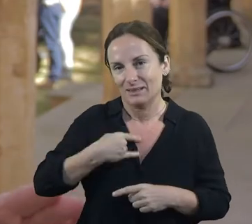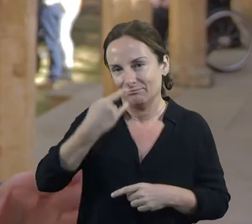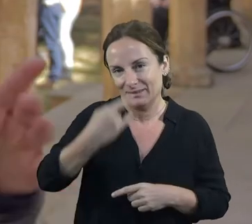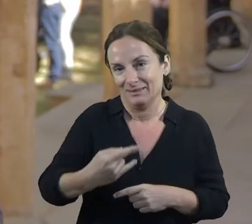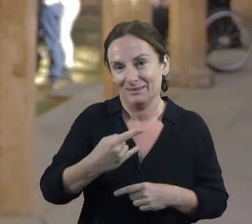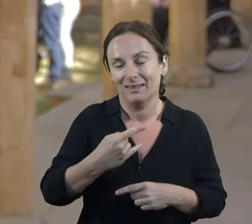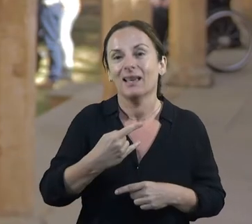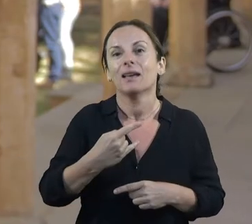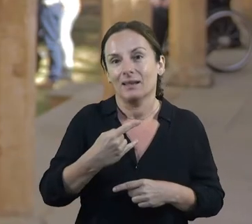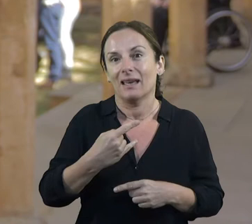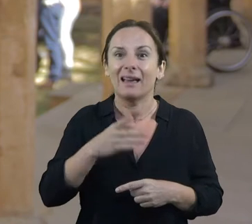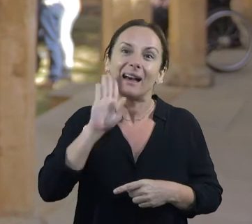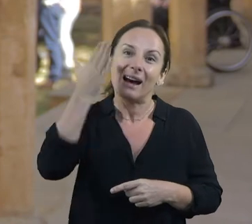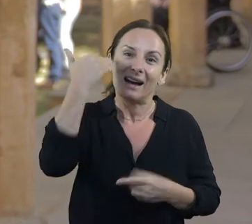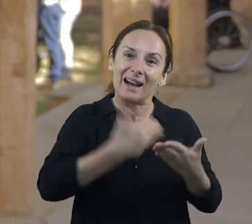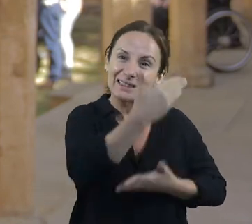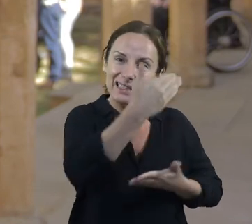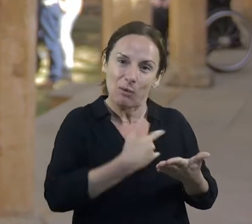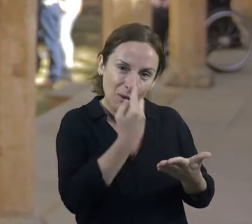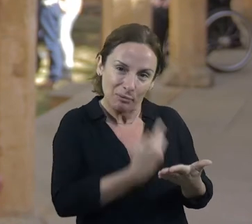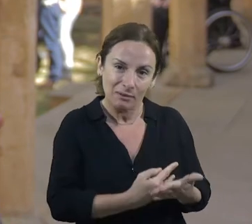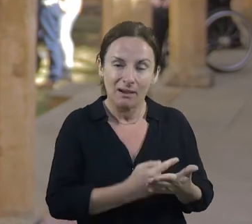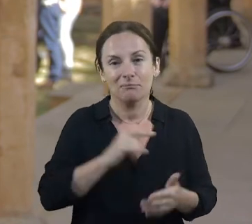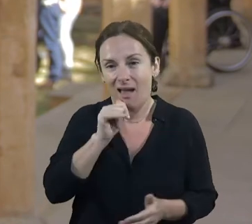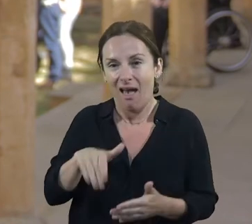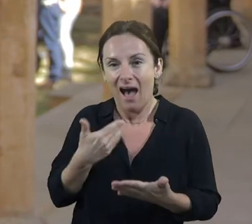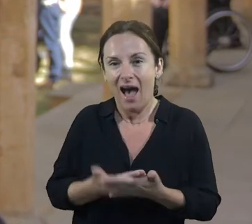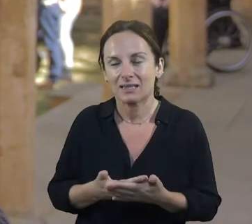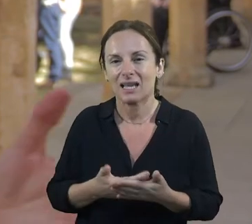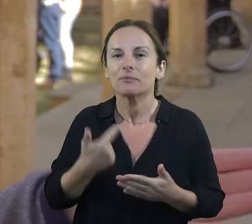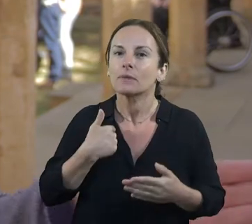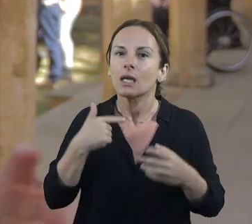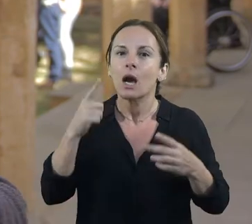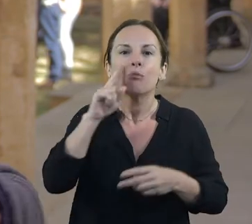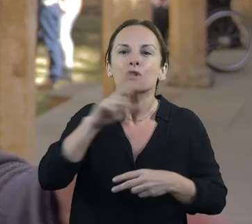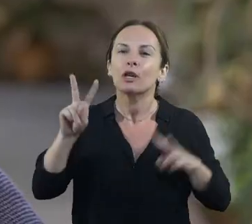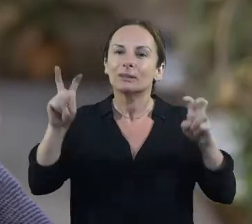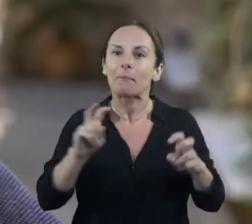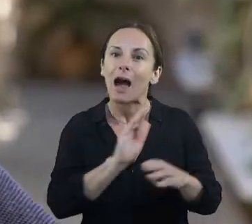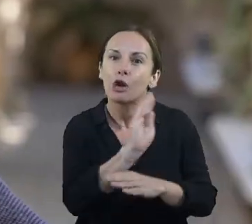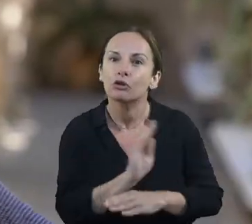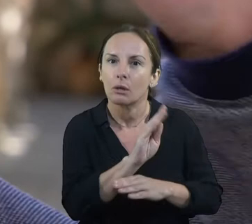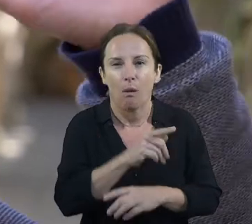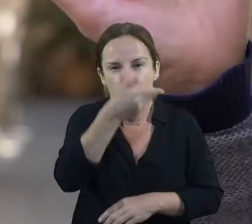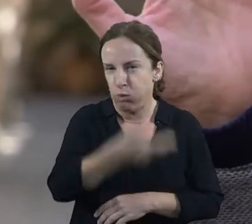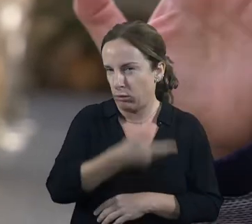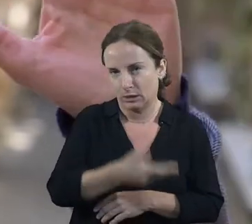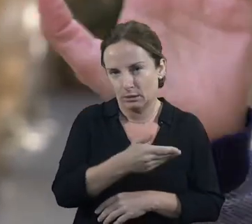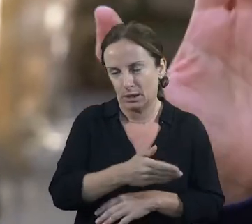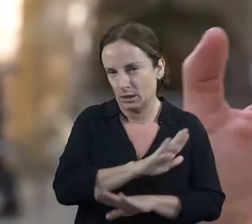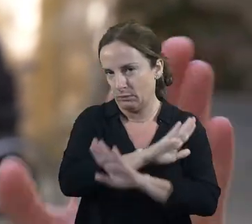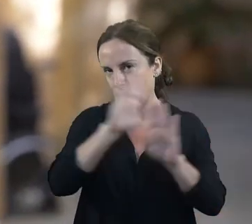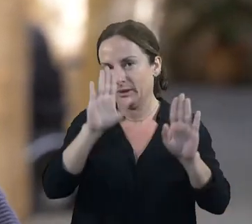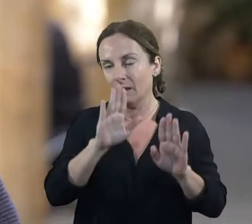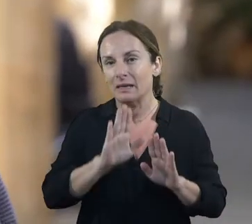interessar i del que parlava aquell article primer. No des de la conservació, que és una vessant importantíssima de museu,